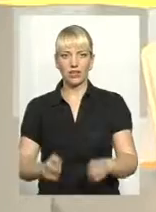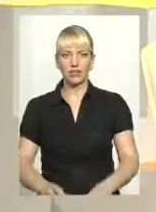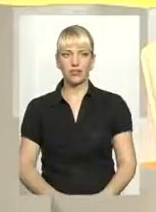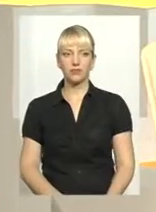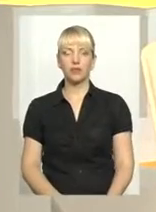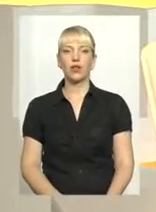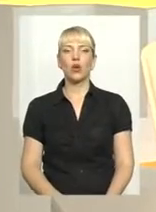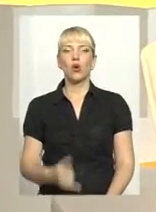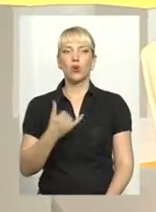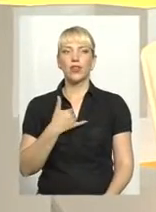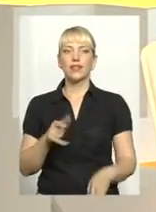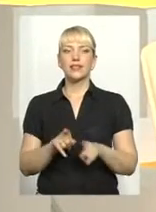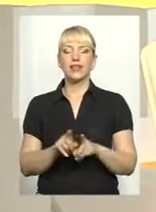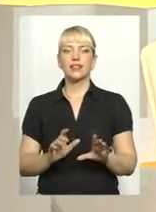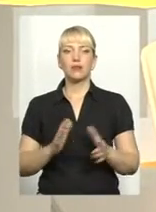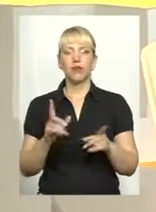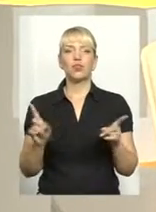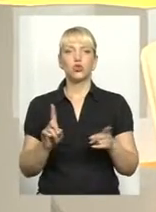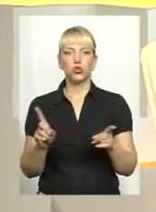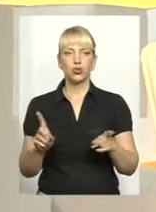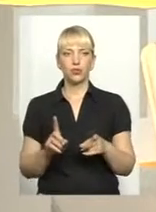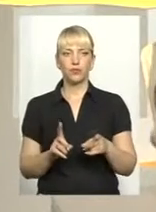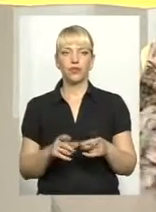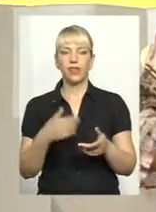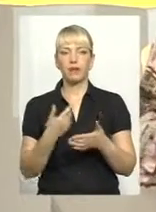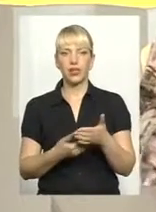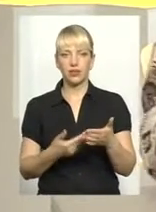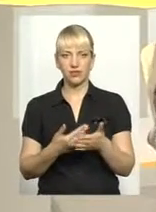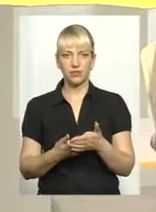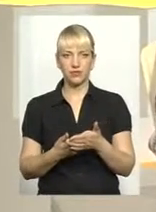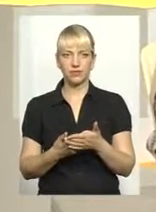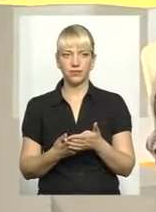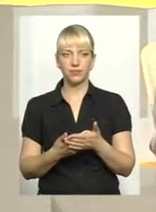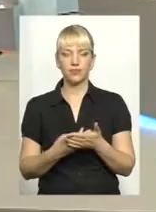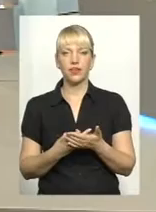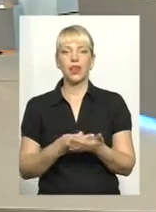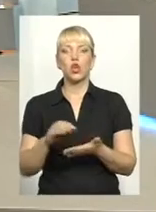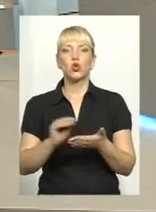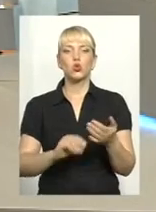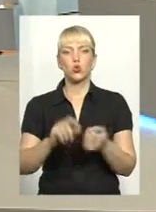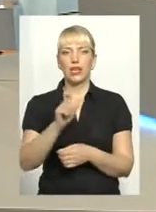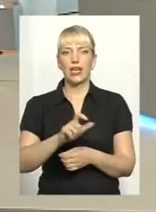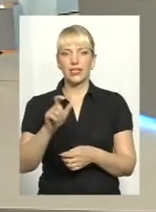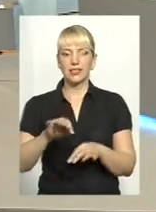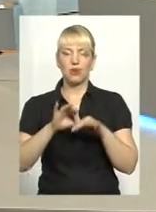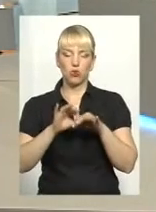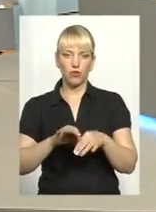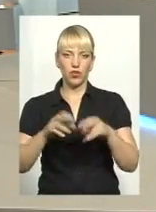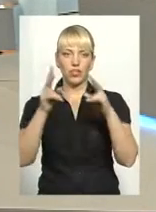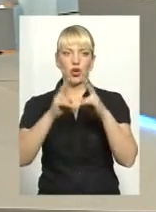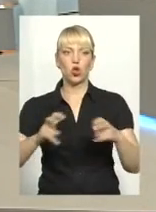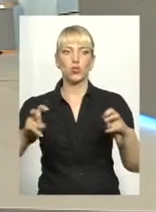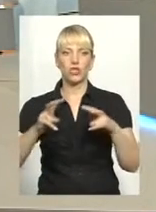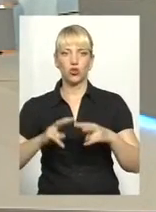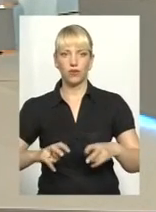часто траплялося так, що, ну, скажімо, журналісти провели певне розслідування,